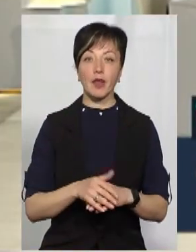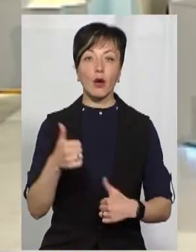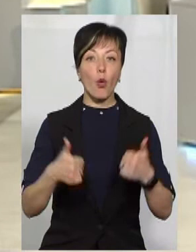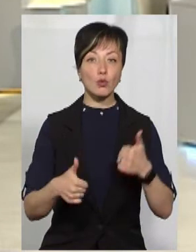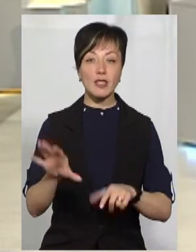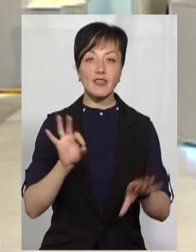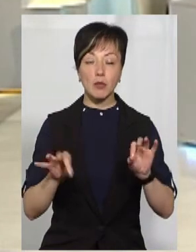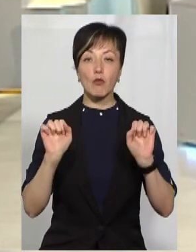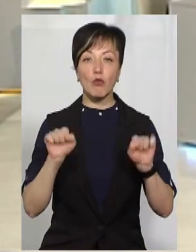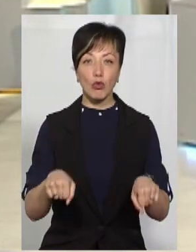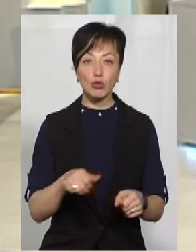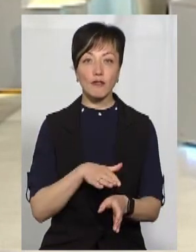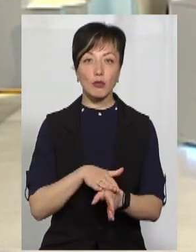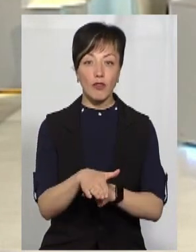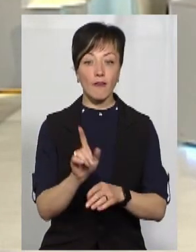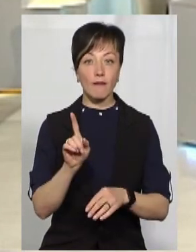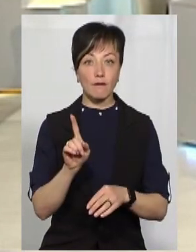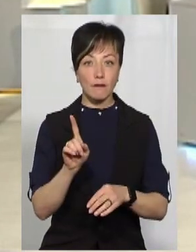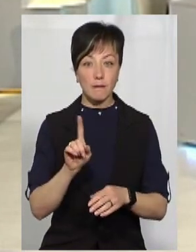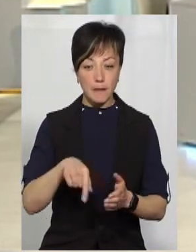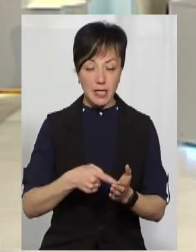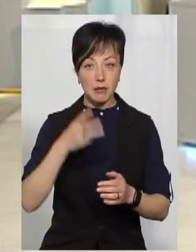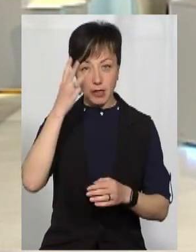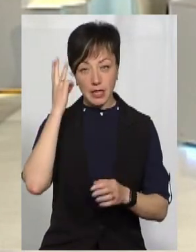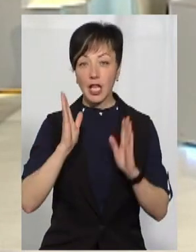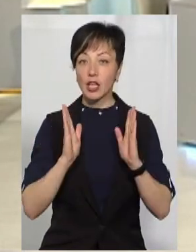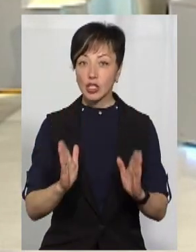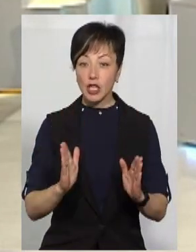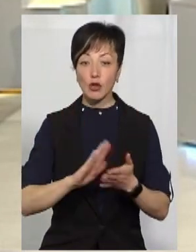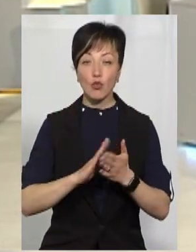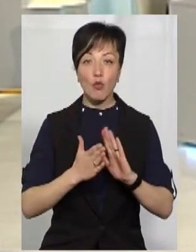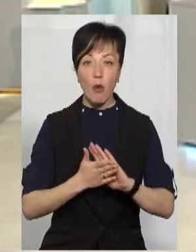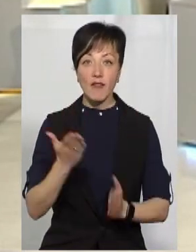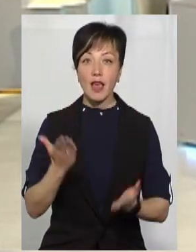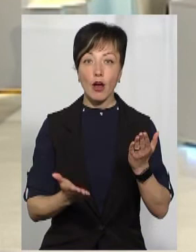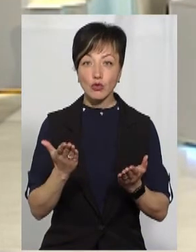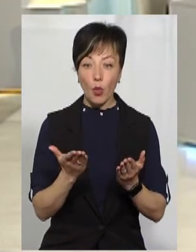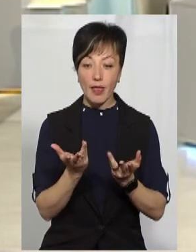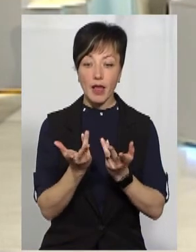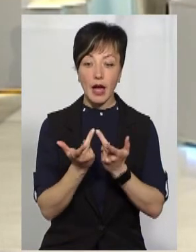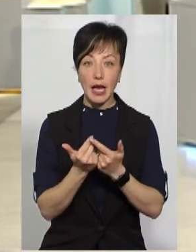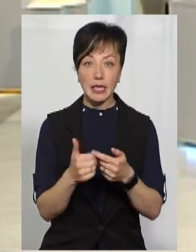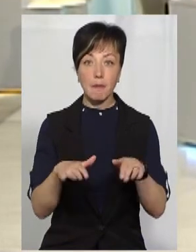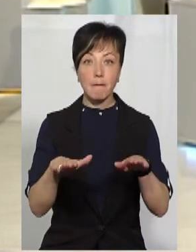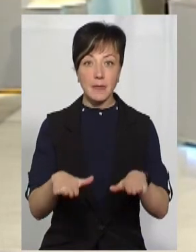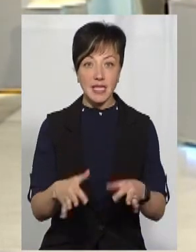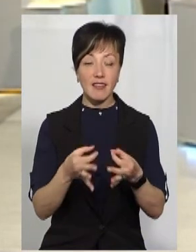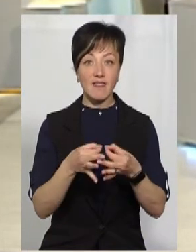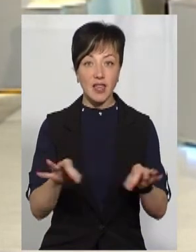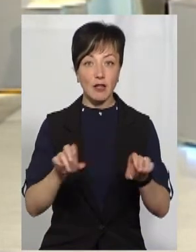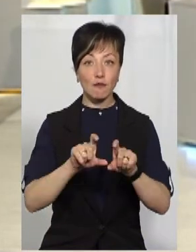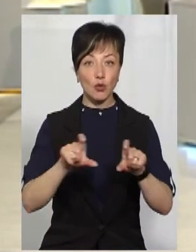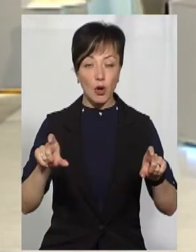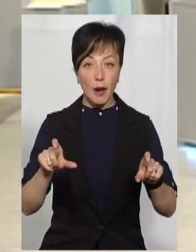Конкурсний відбір може відбуватися, в тому числі, і в місті Хмельницькому, лише за тих умов, якщо на кількість місць, які є у